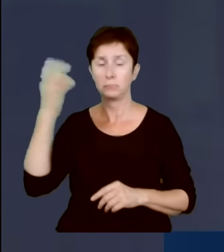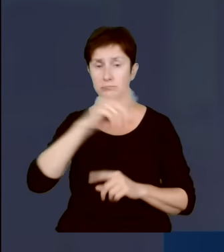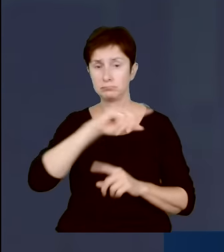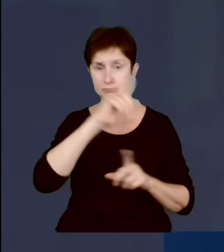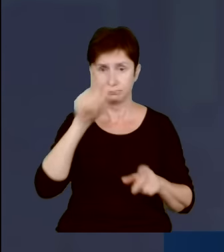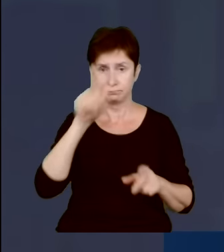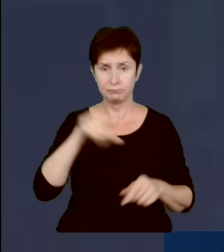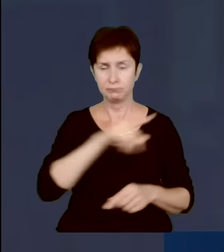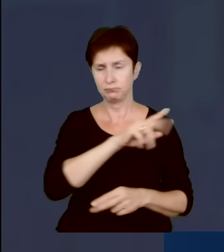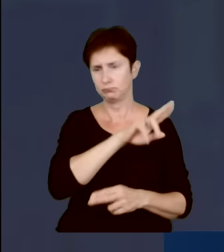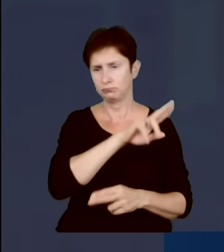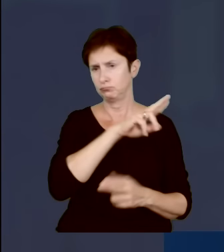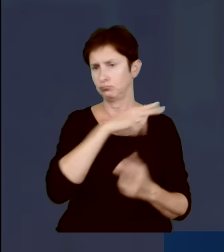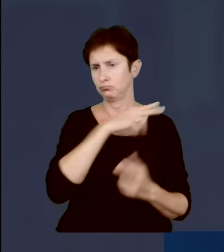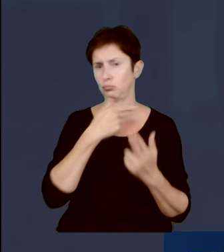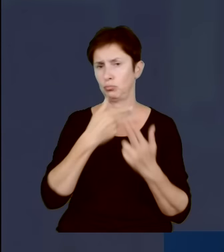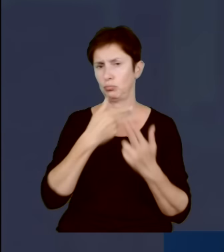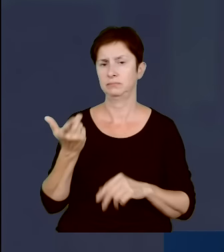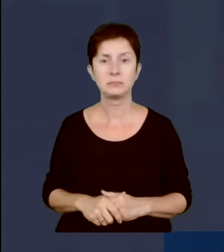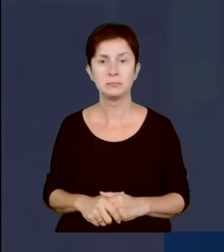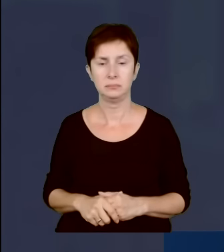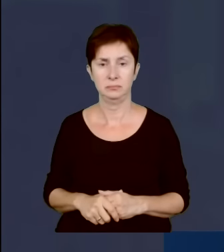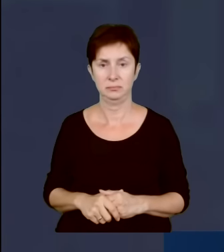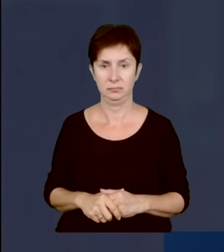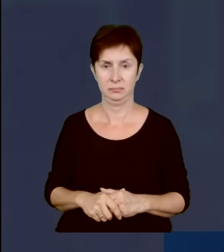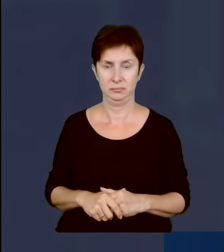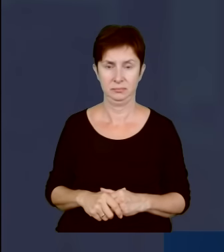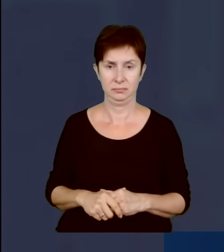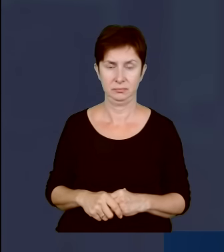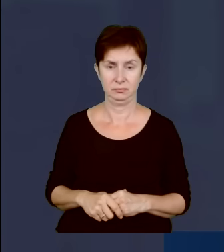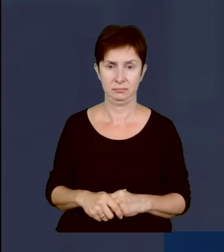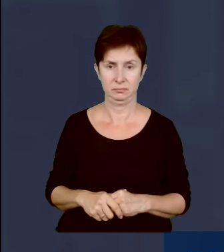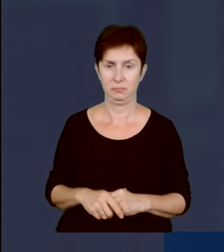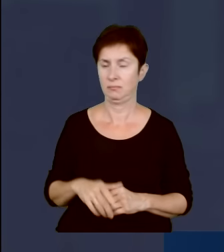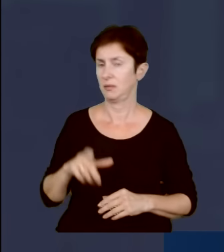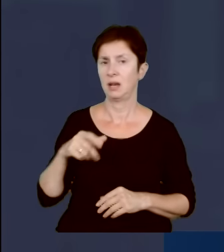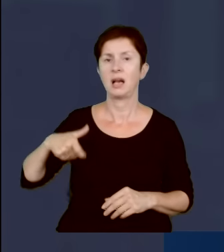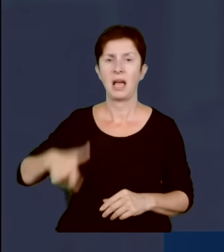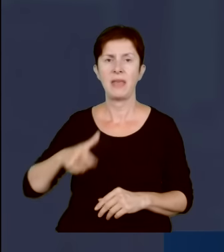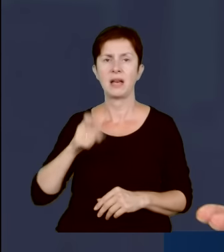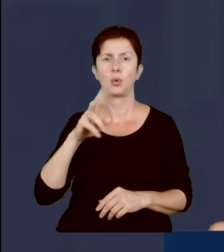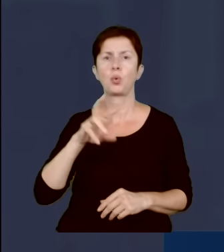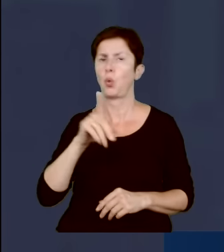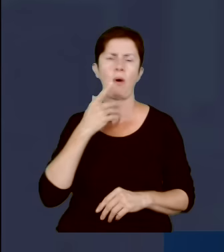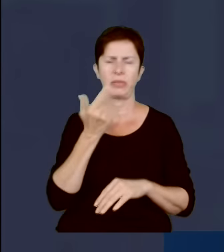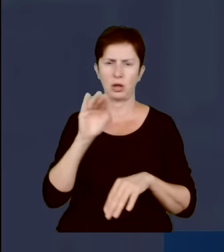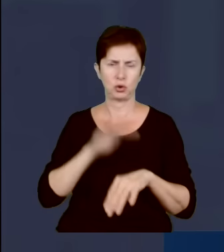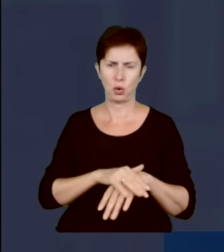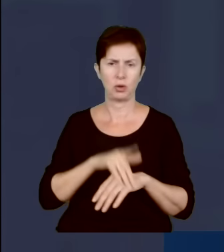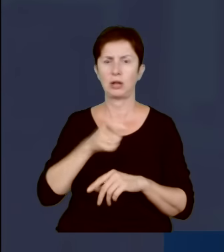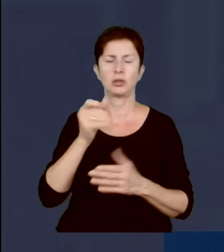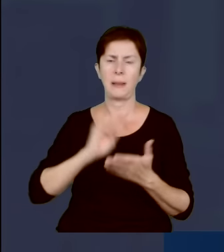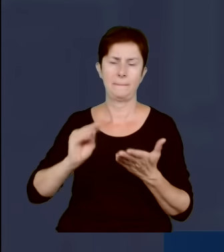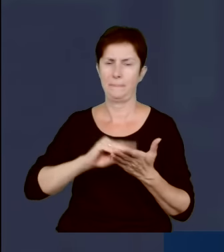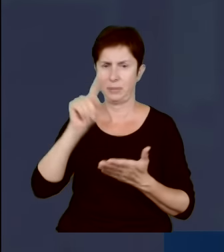treści tego pisma. A w sensie, czy on się na to zgadza, a więc nie zgodził się, stwierdzając wprost z tego pisma